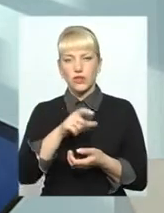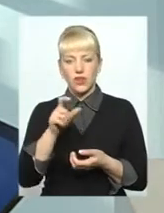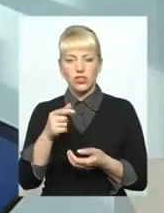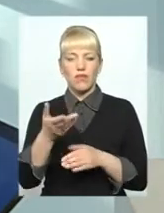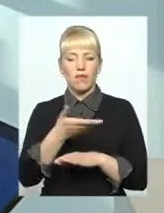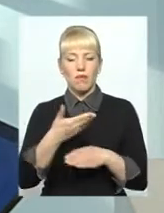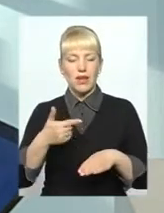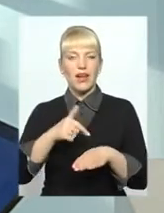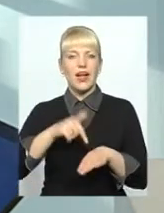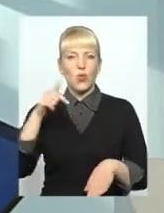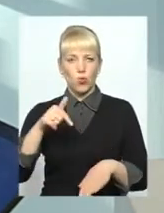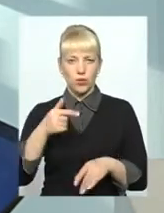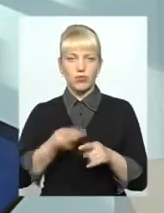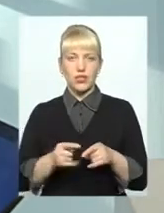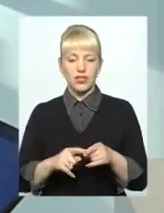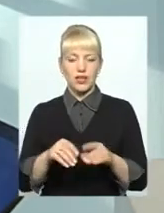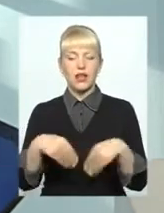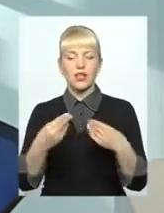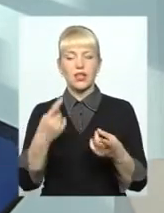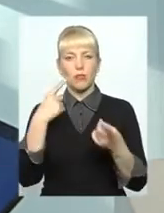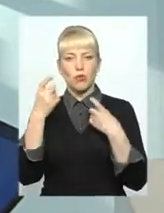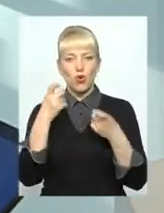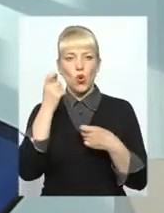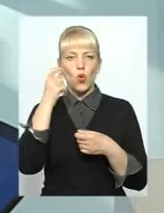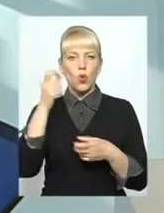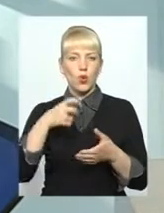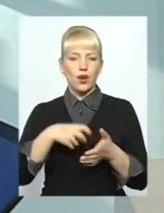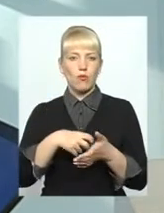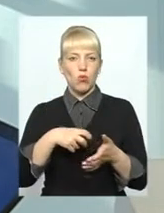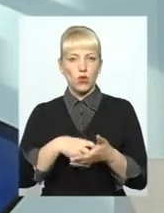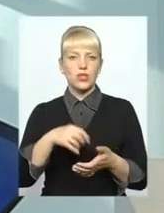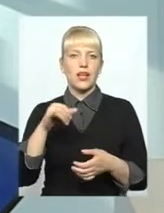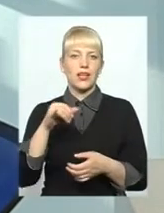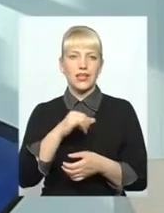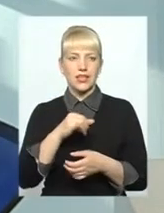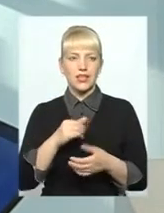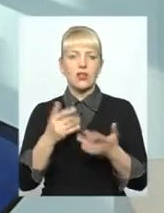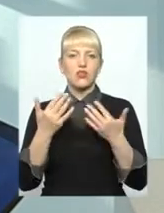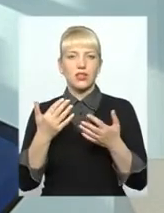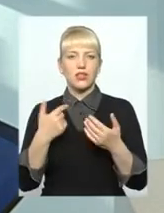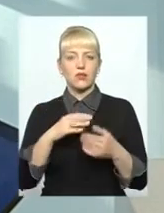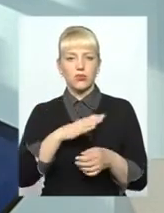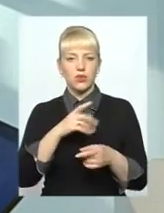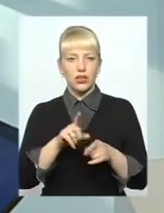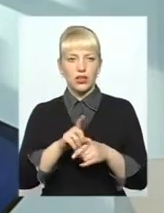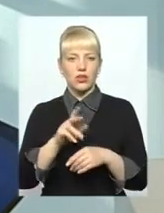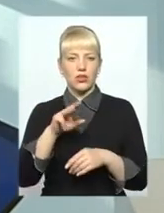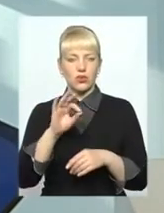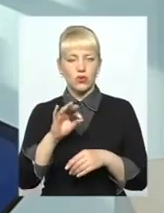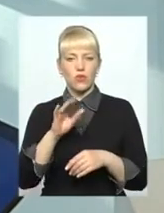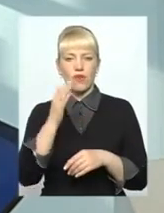реагуємо, надаємо інформацію «Укрпочті». І, ну, от скільки було таких, то вони